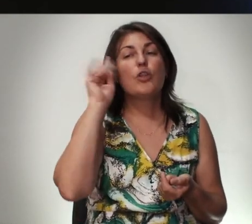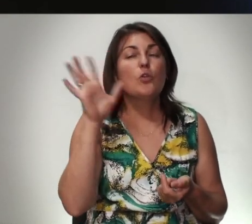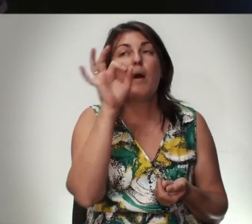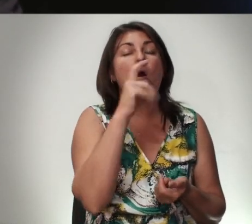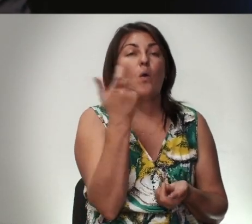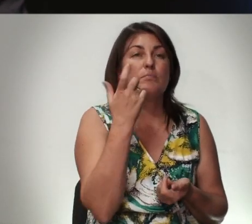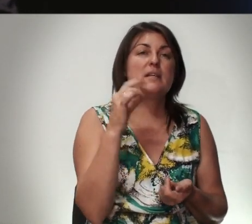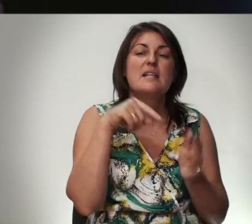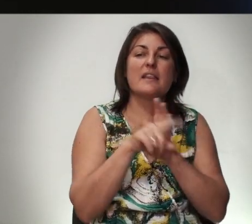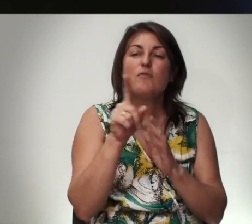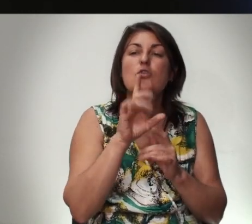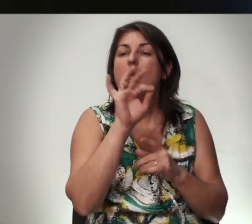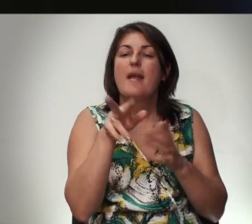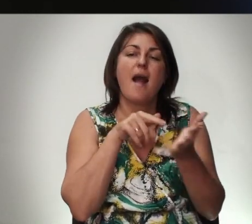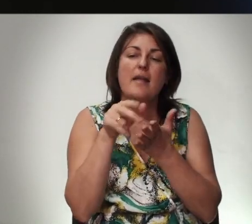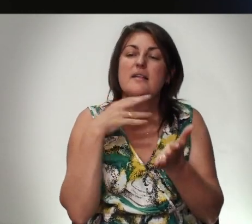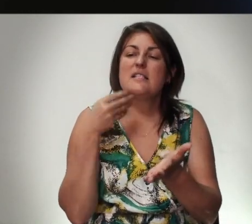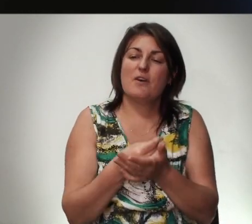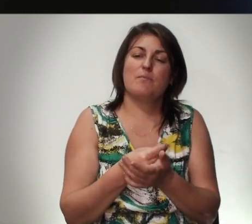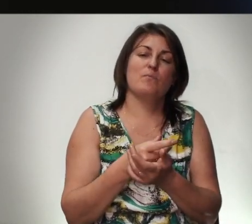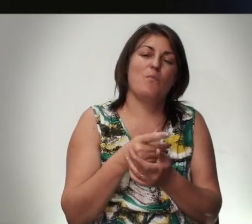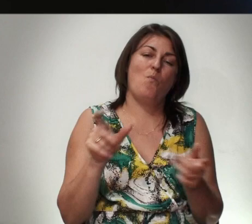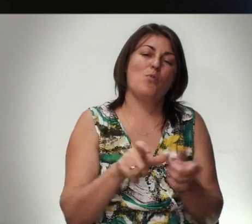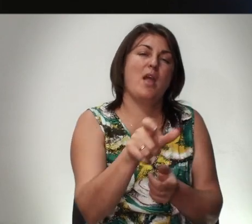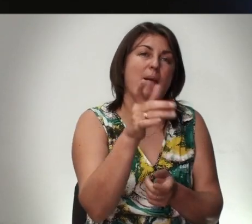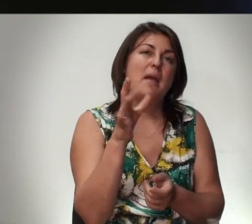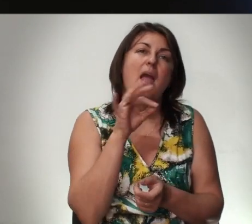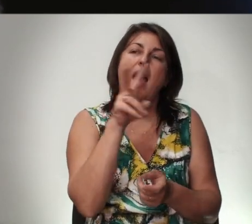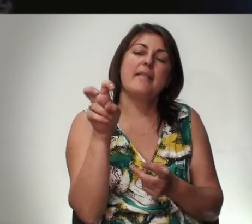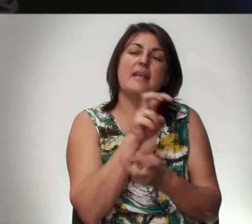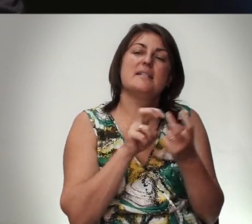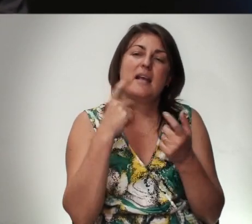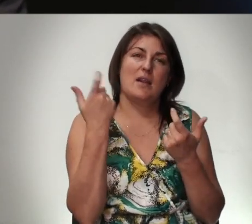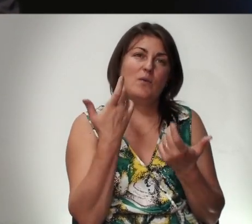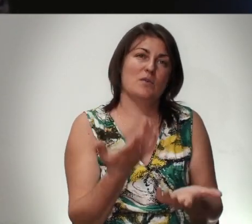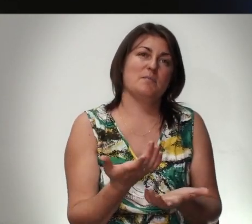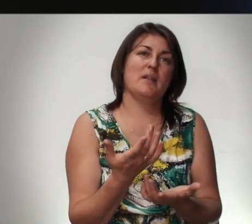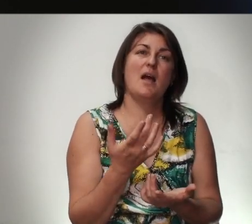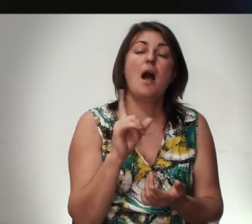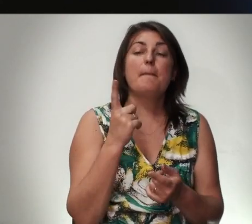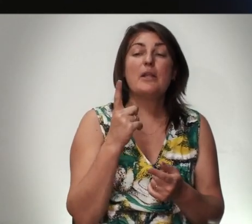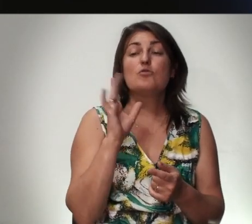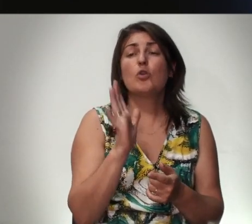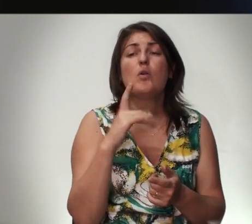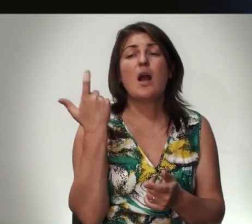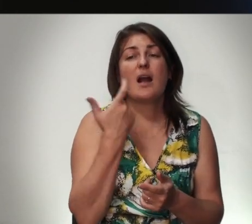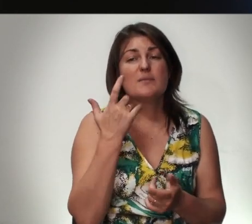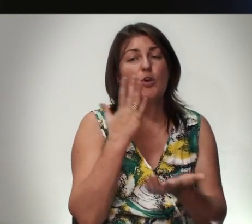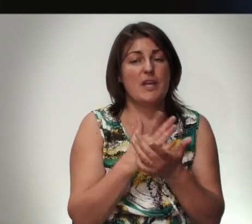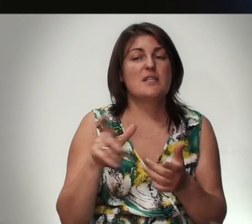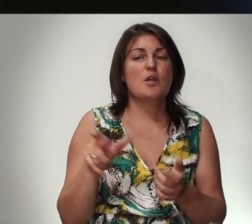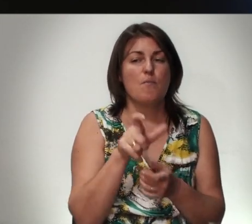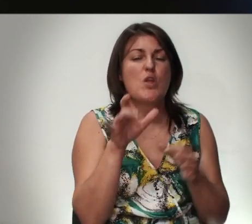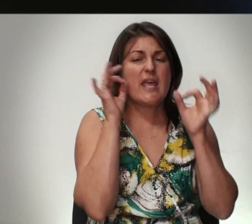Господа Из-за Того Что Они ходили Своими Собственными Собственными Пятами И они Не искали Господа Потому Что Только Господь Есть Путь